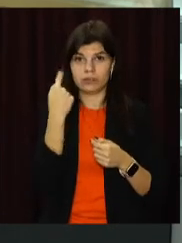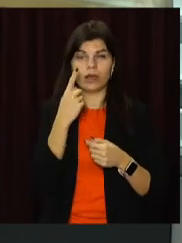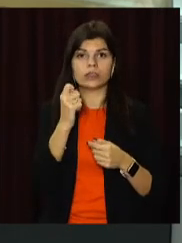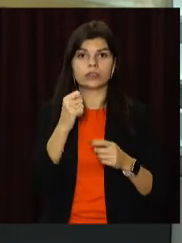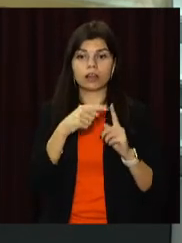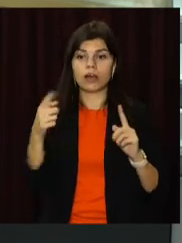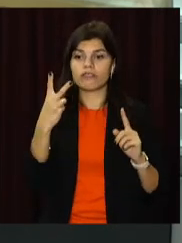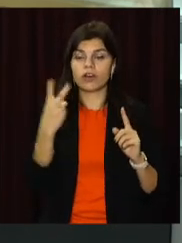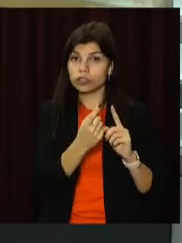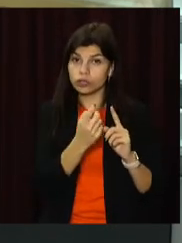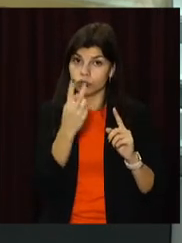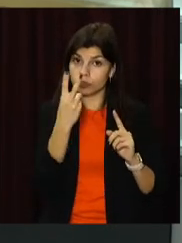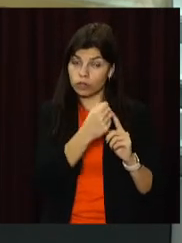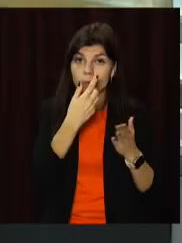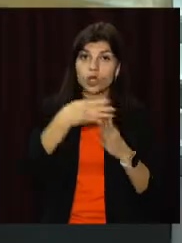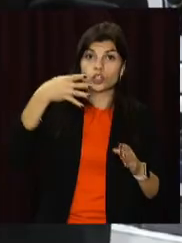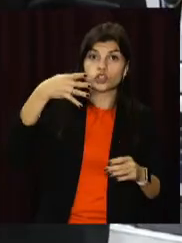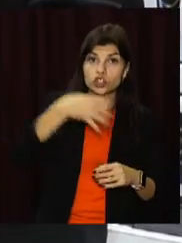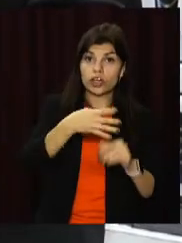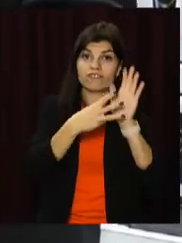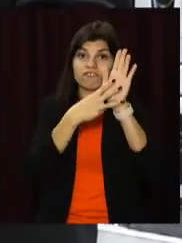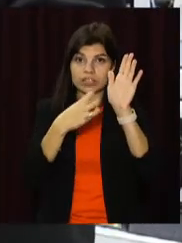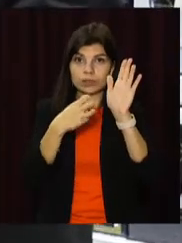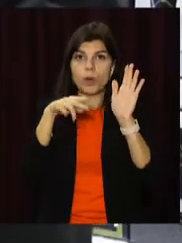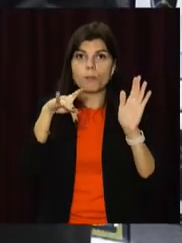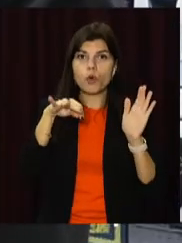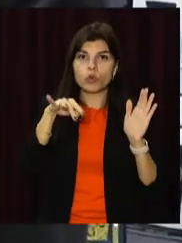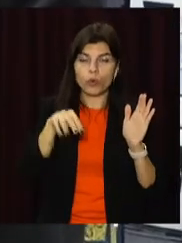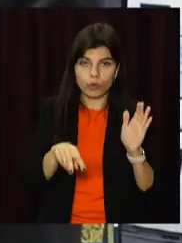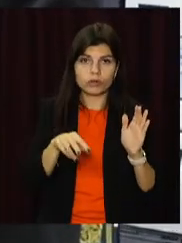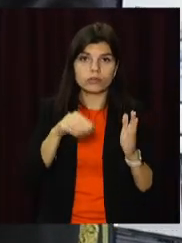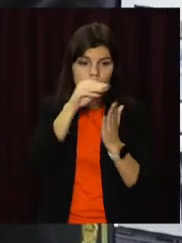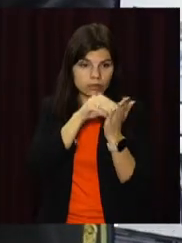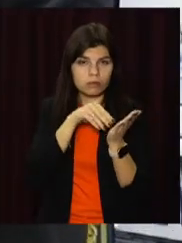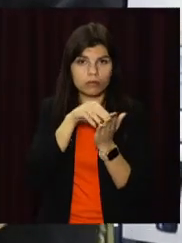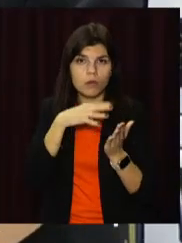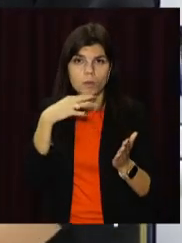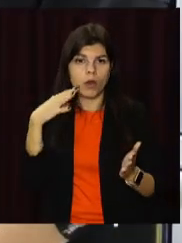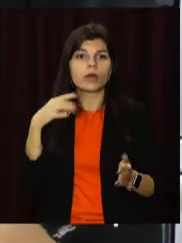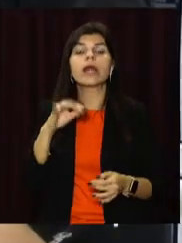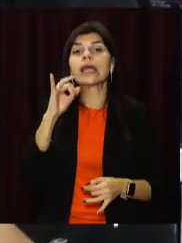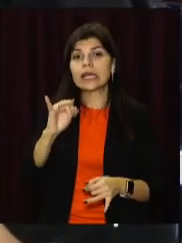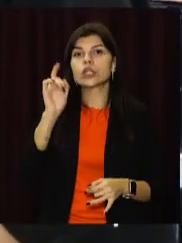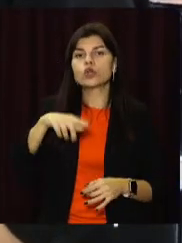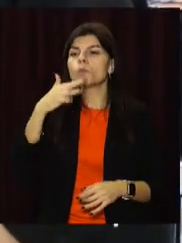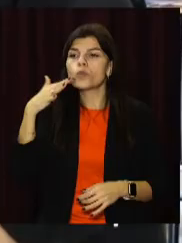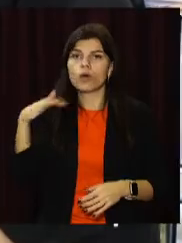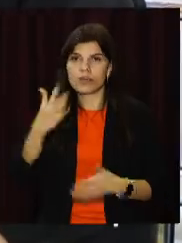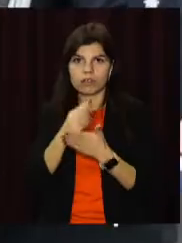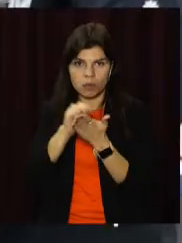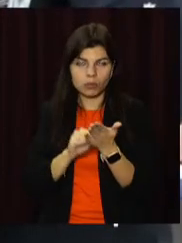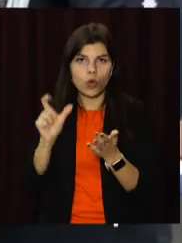два тижні склали майже 4800 протоколів та до 27 тисяч постанов щодо недотримання маскового режиму.